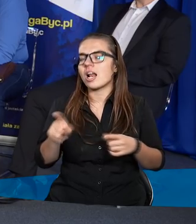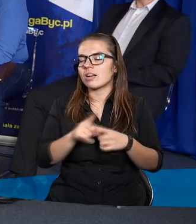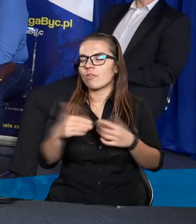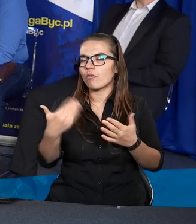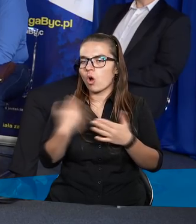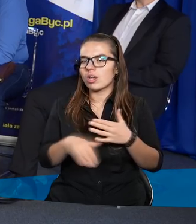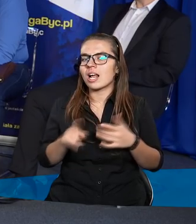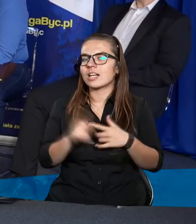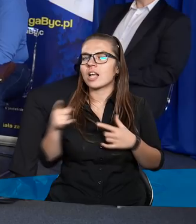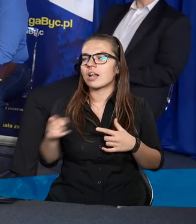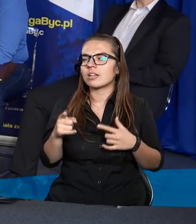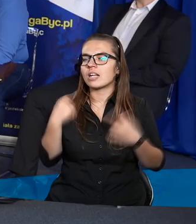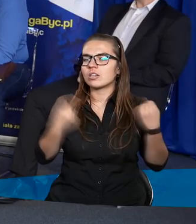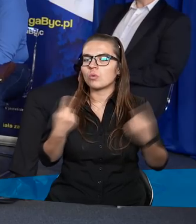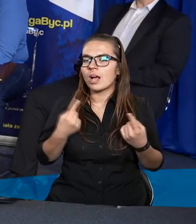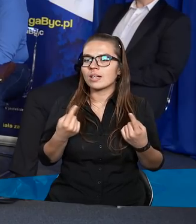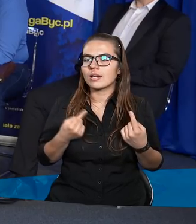znowu ostatnie słowo należało do niego.